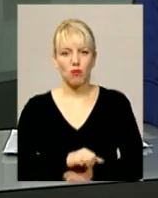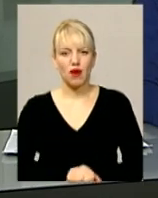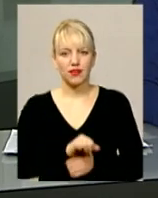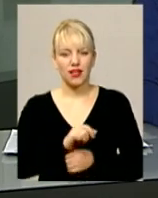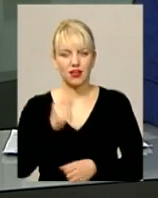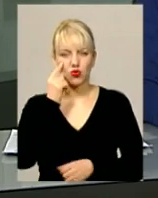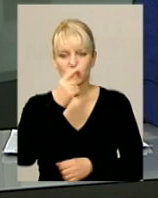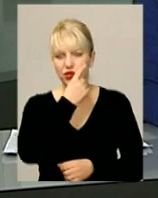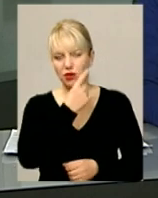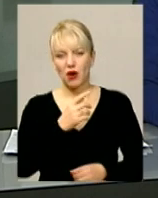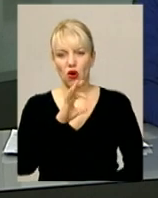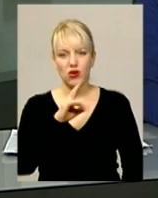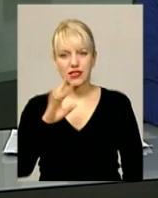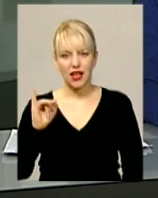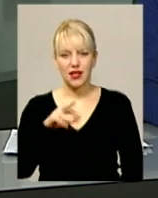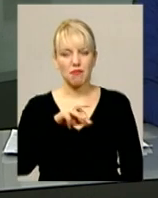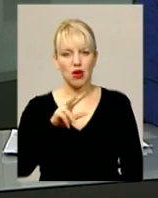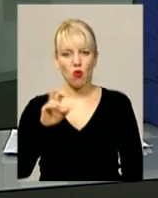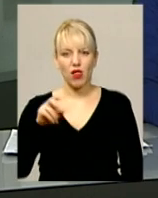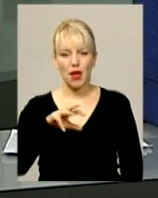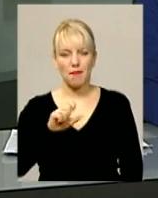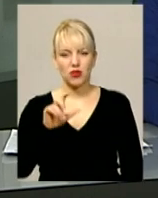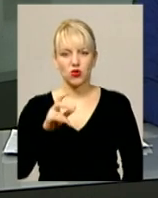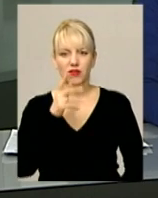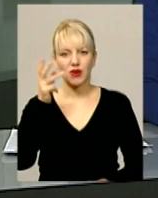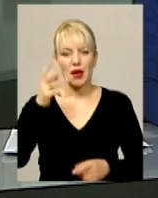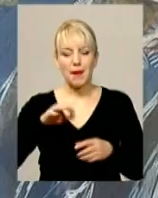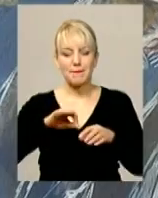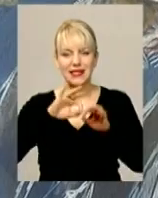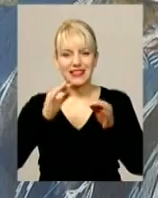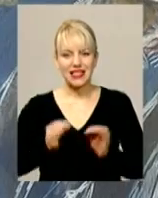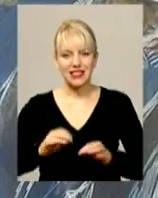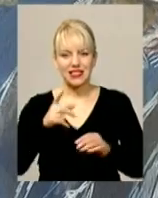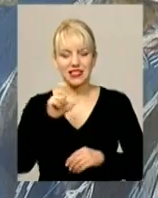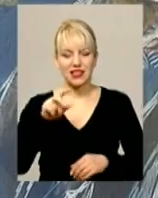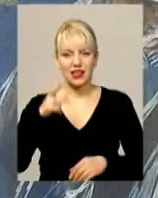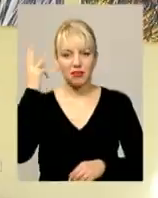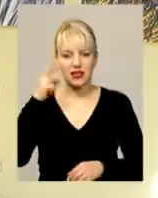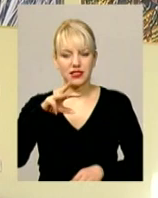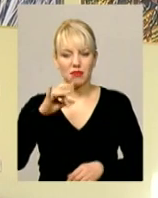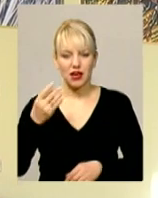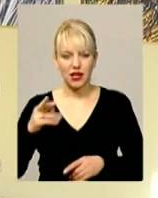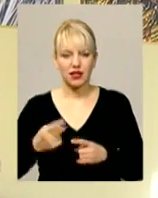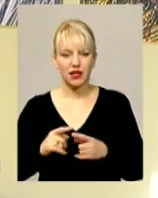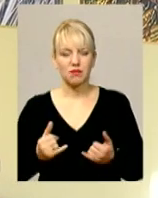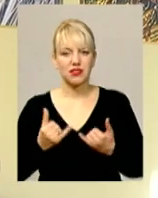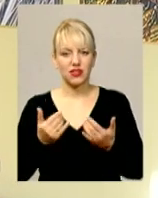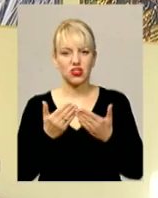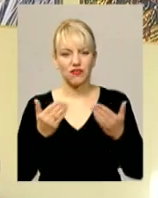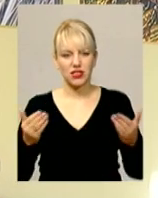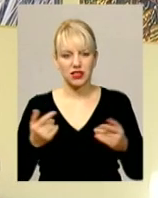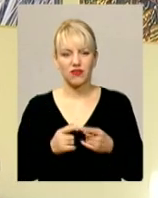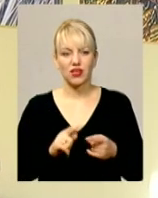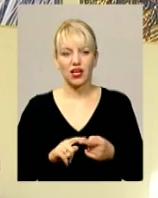Оксани та Миколи Мазурів. У мистецькій залі Хмельницької мерії триває виставка, присвячена пам'яті героїв Небесної сотні. В